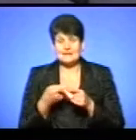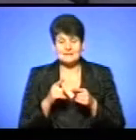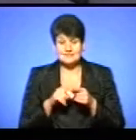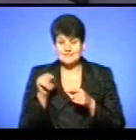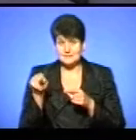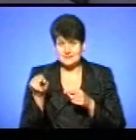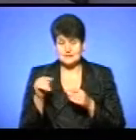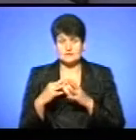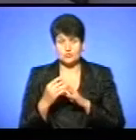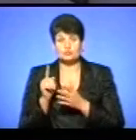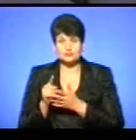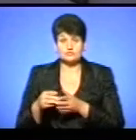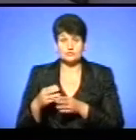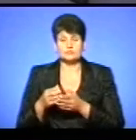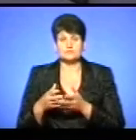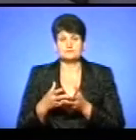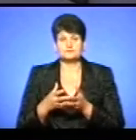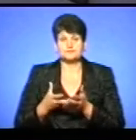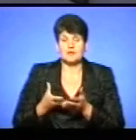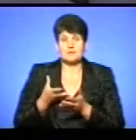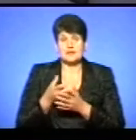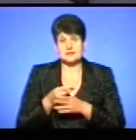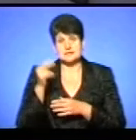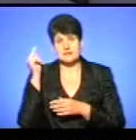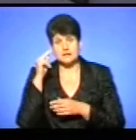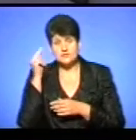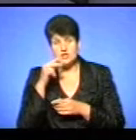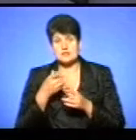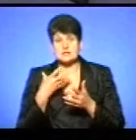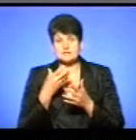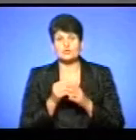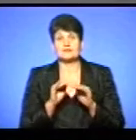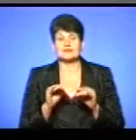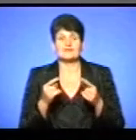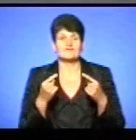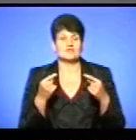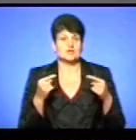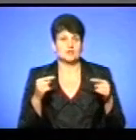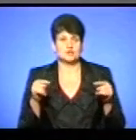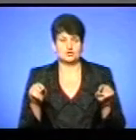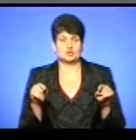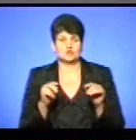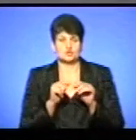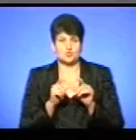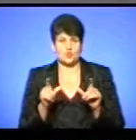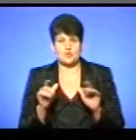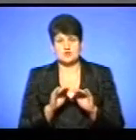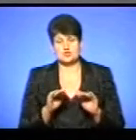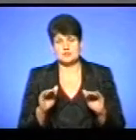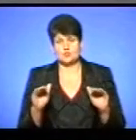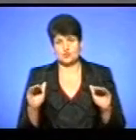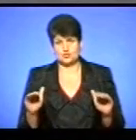місцевого самолідування має відшкодовувати навчання чи заняття цих своїх дітей в школі чи в садочку